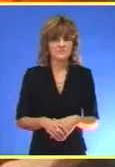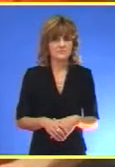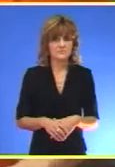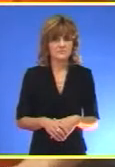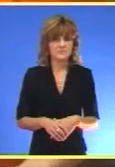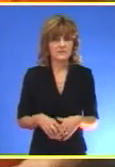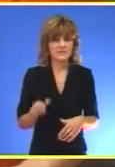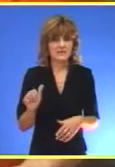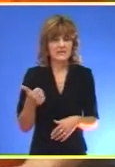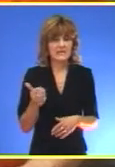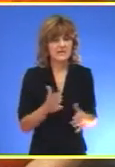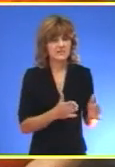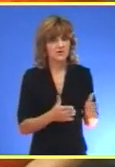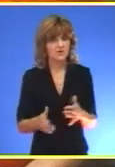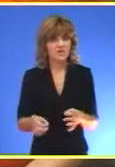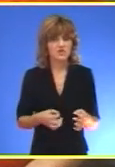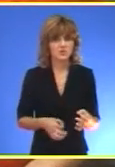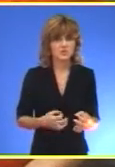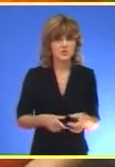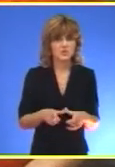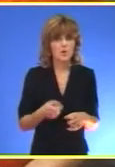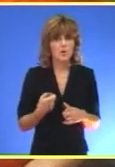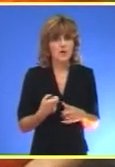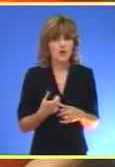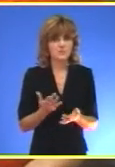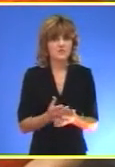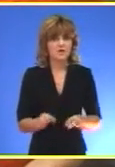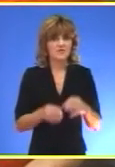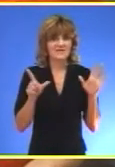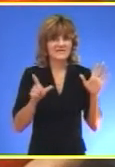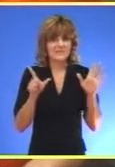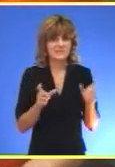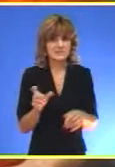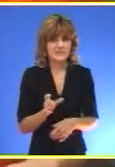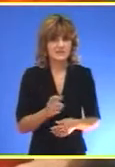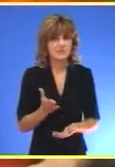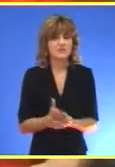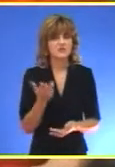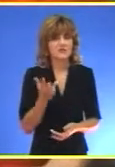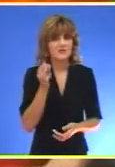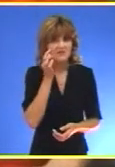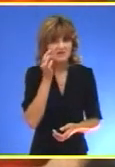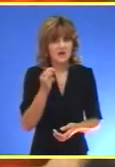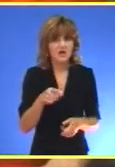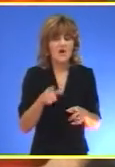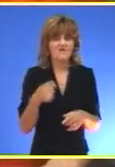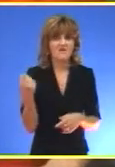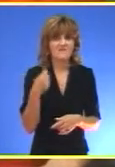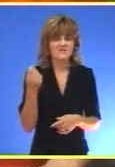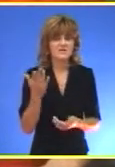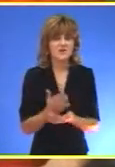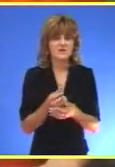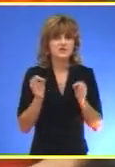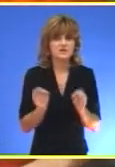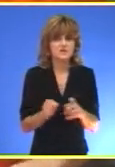11. po redu jazz festival u Kanježi Bit će otvoren 7. septembra I trajeće 4 dana Ovaj festival bit će specifičan Po